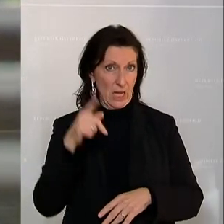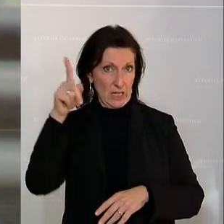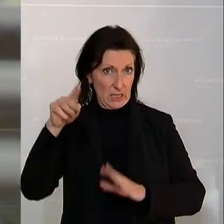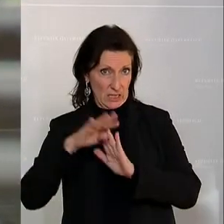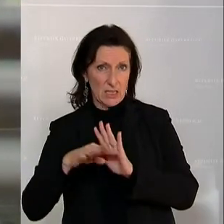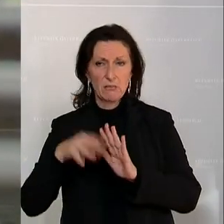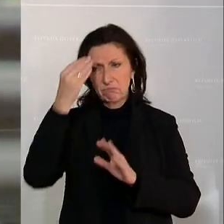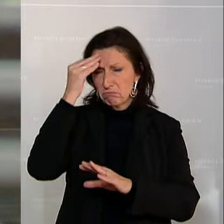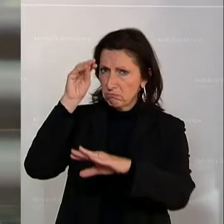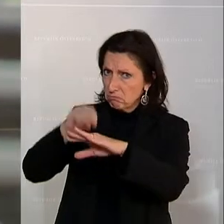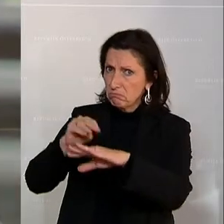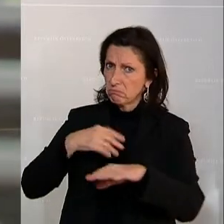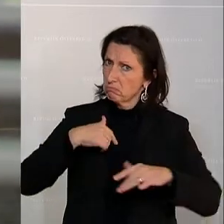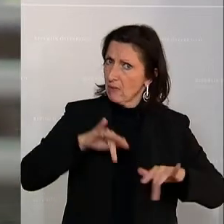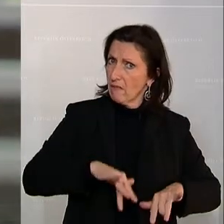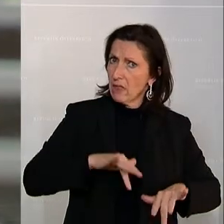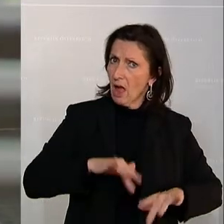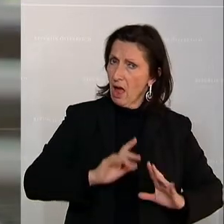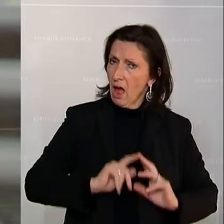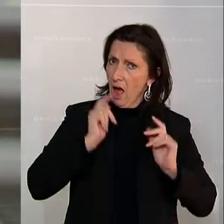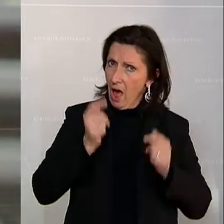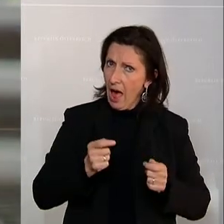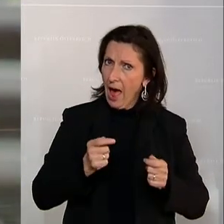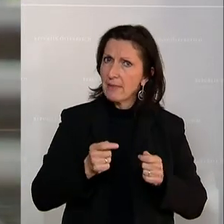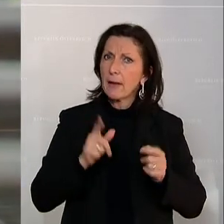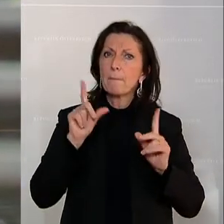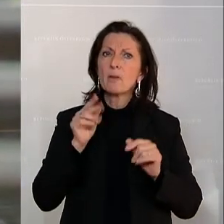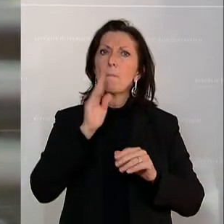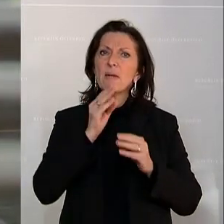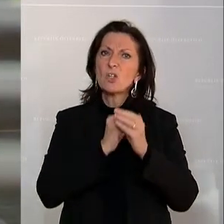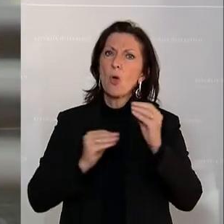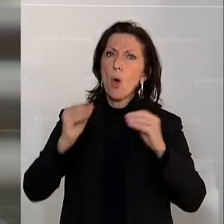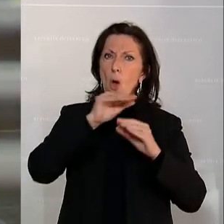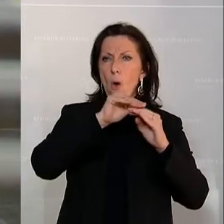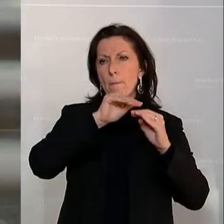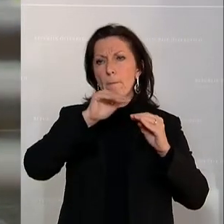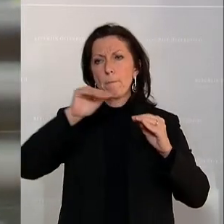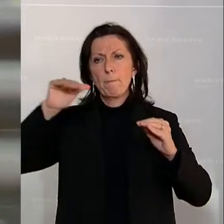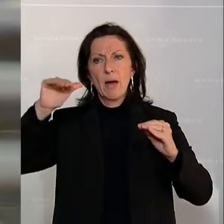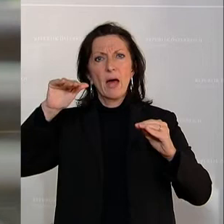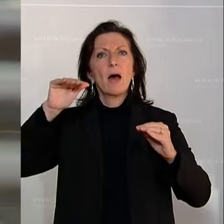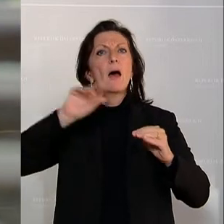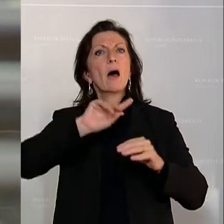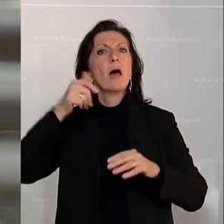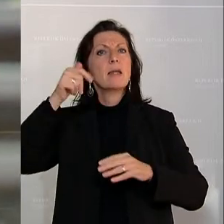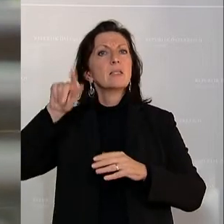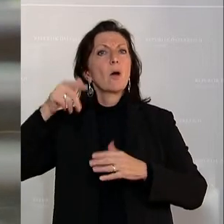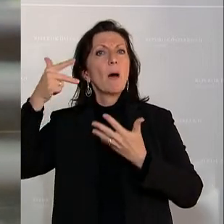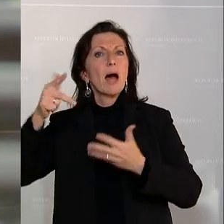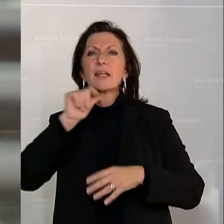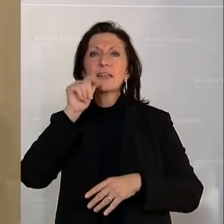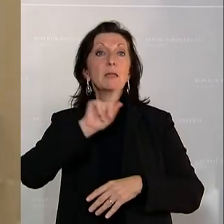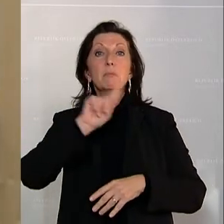verweisen, wo wir eine langsamere Abflachung der Pensionserhöhung von 3 Prozent auf 1,8 Prozent nicht bis 1